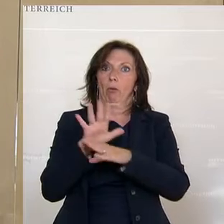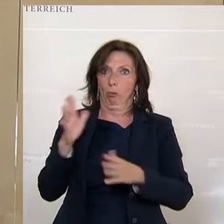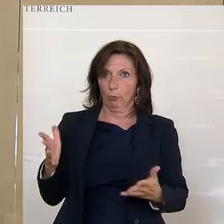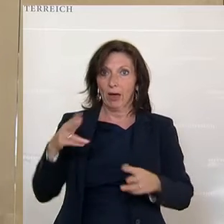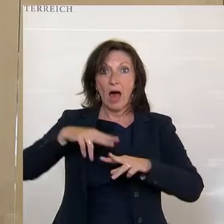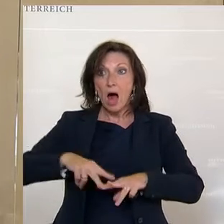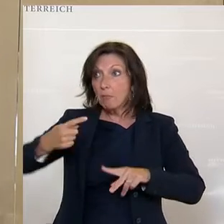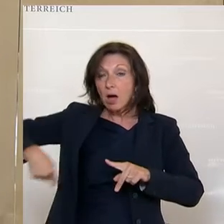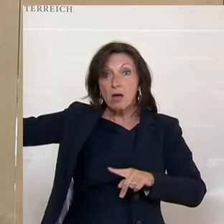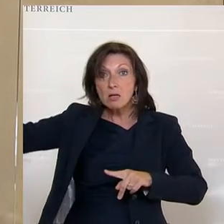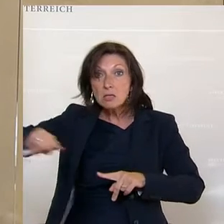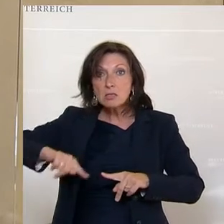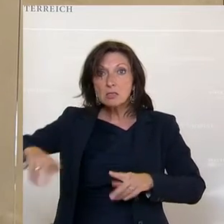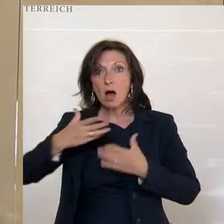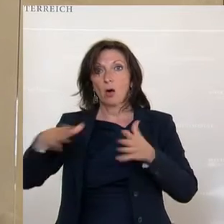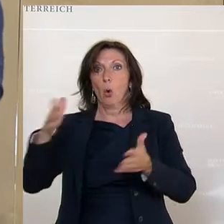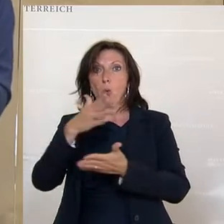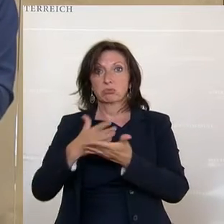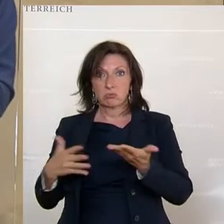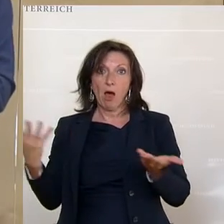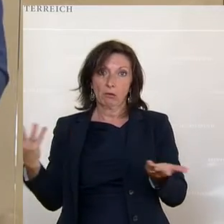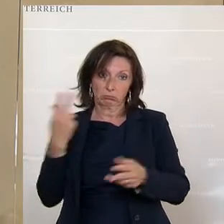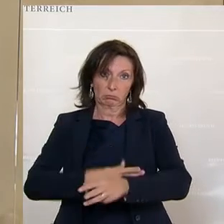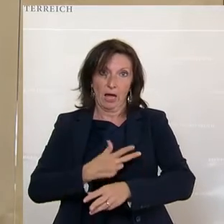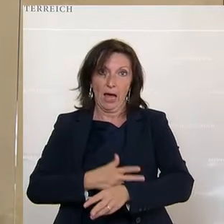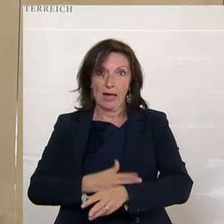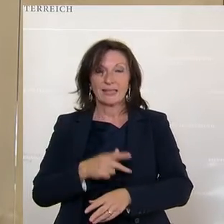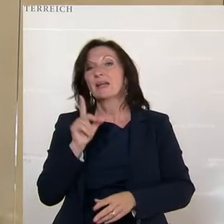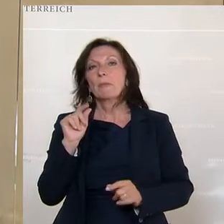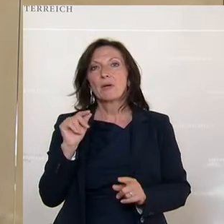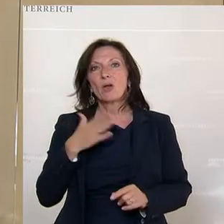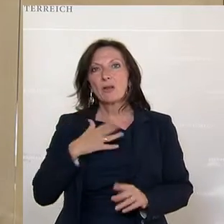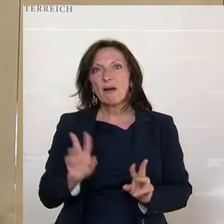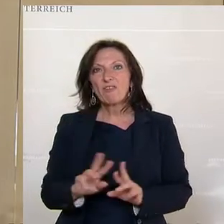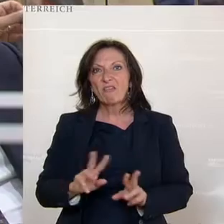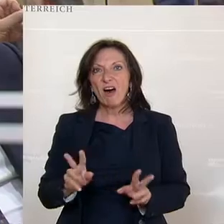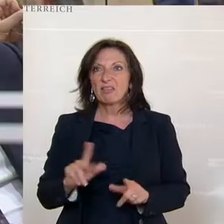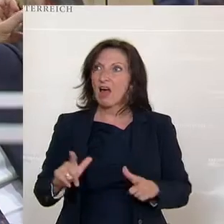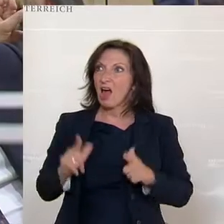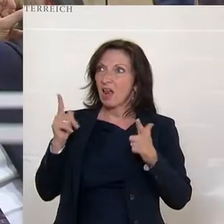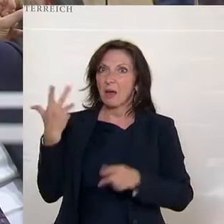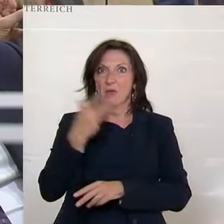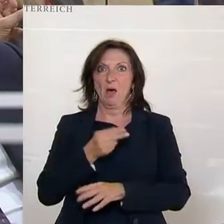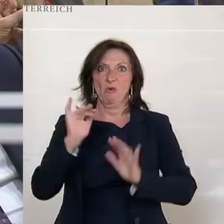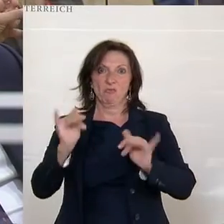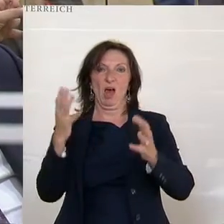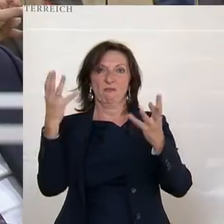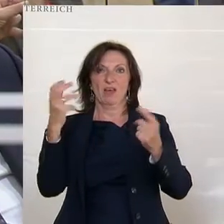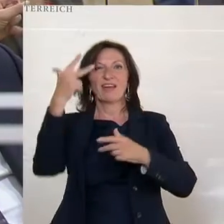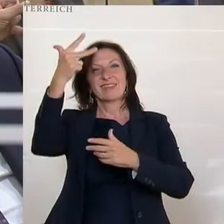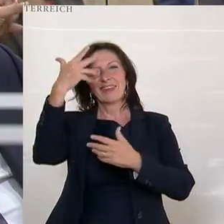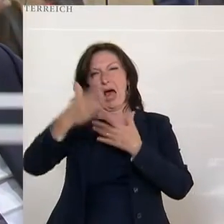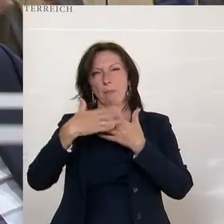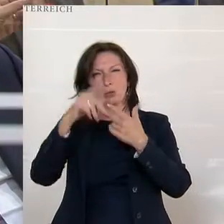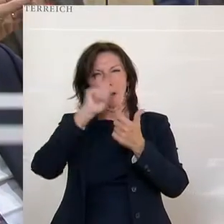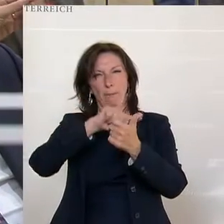den Rest der Tonten hat es einen Großteil eben erwischt. Das heißt, sie haben auch gesehen, dass diese Impfung funktioniert. Das sind drei Beispiele, die zeigen, wie